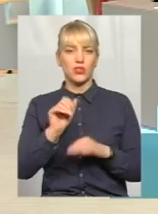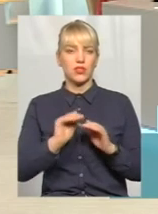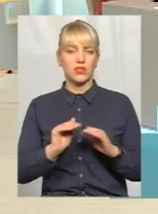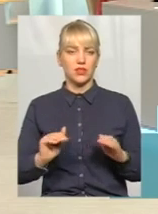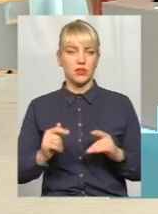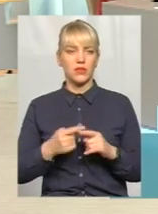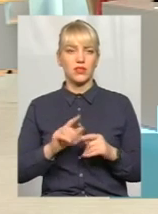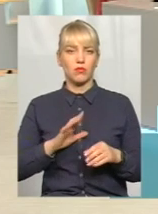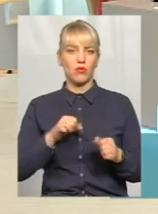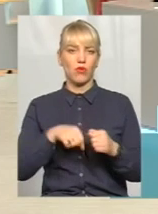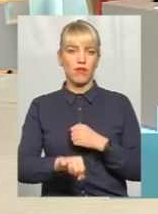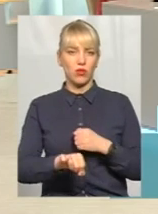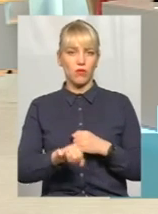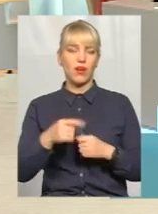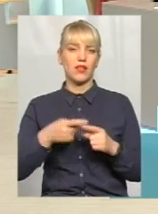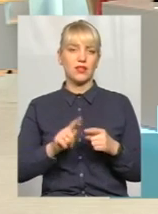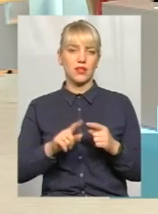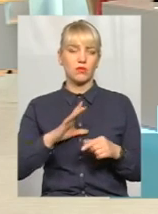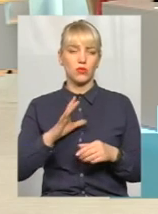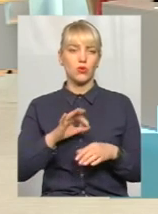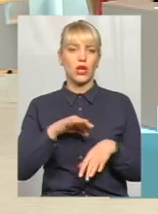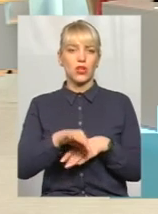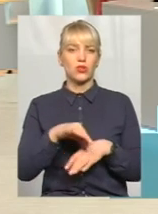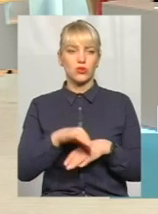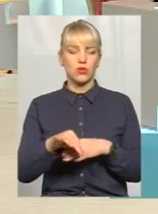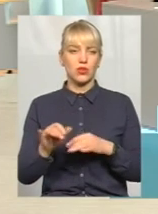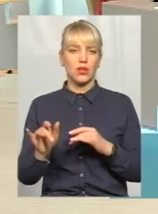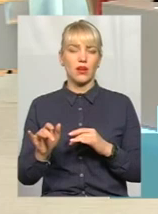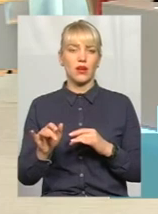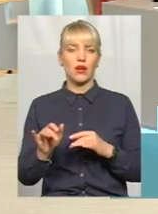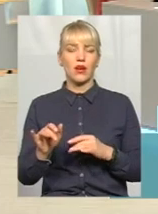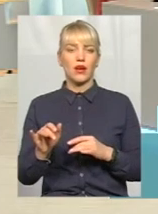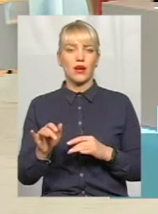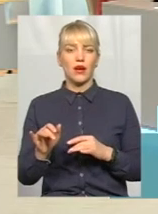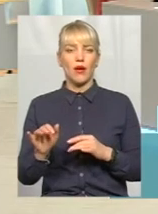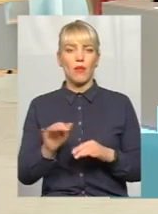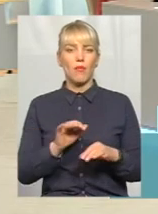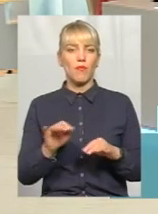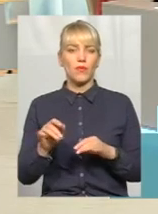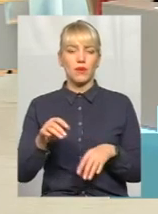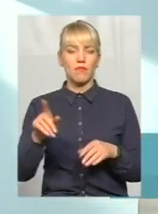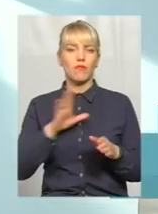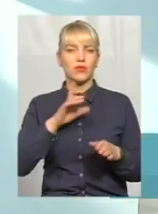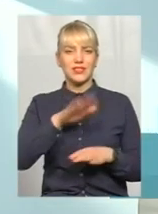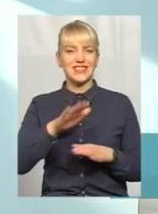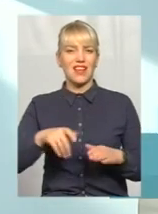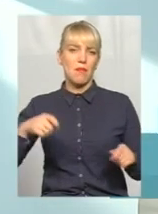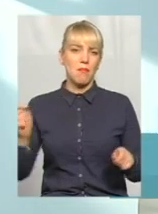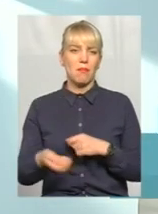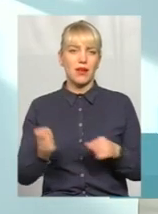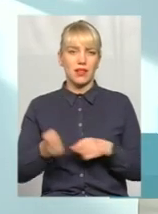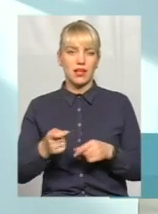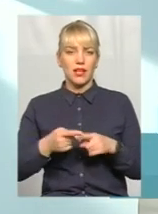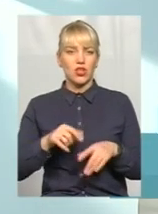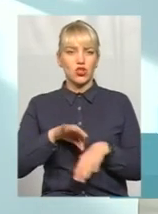було збалтування, це було жорстоке поводження, це було коли били дітей жорстоко. І за